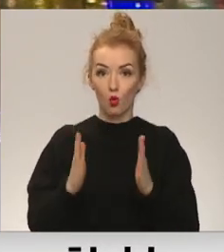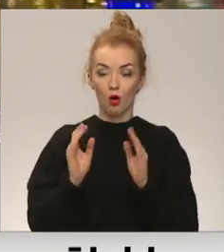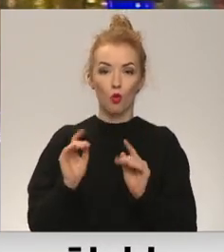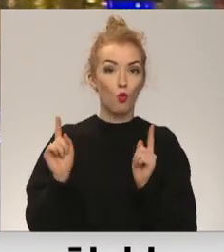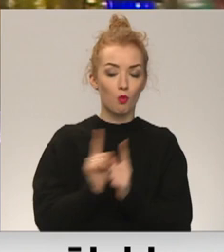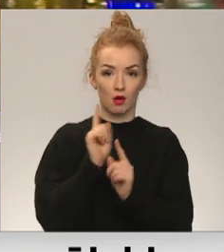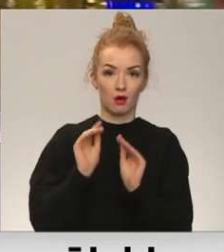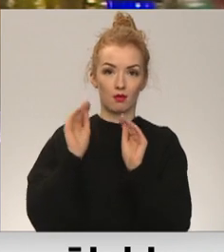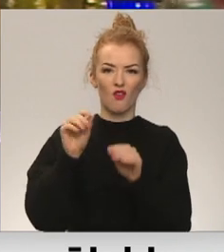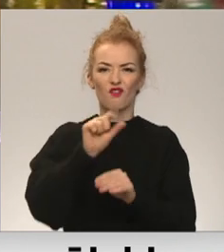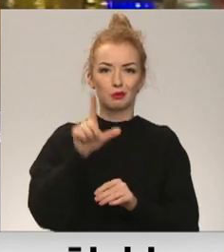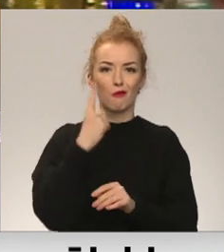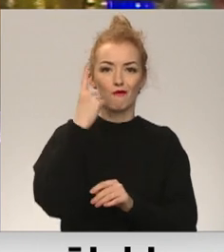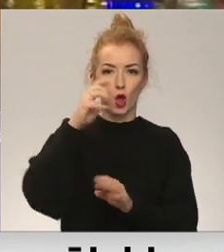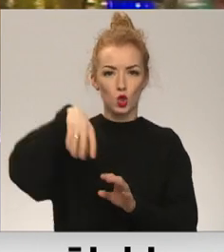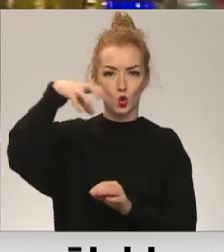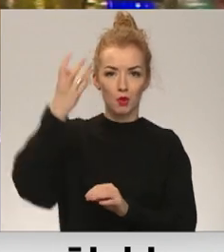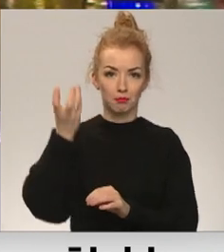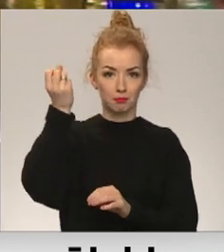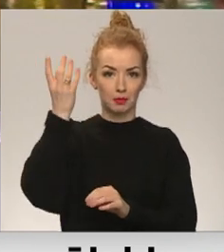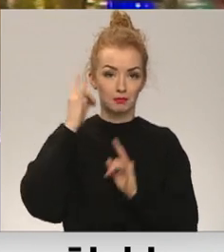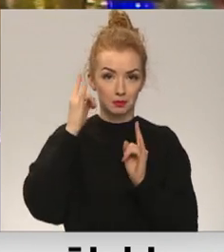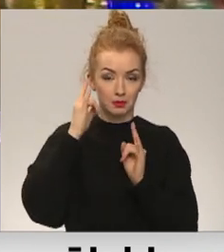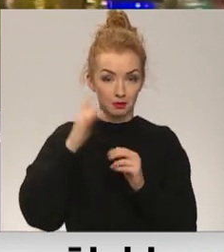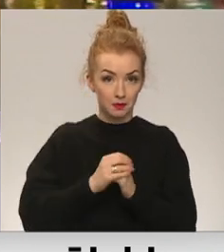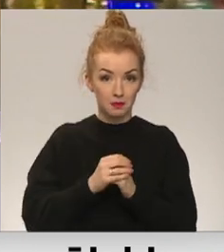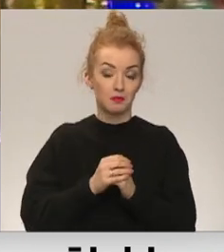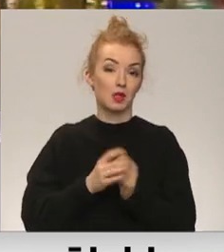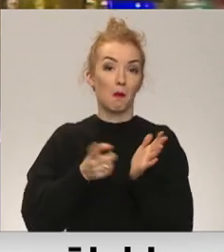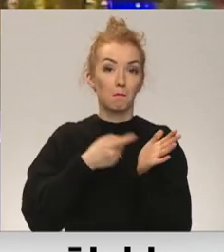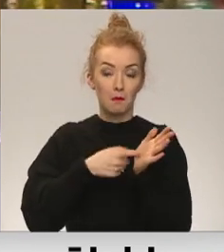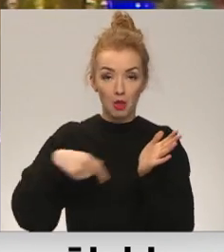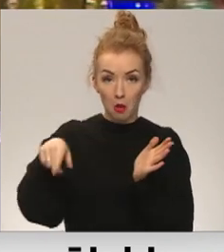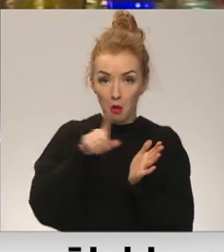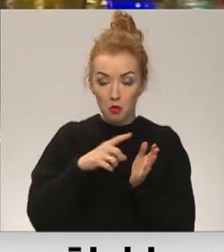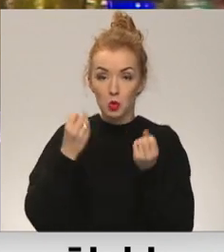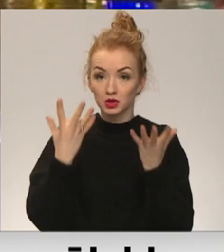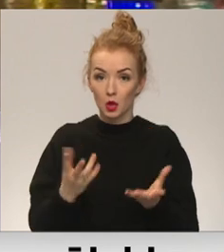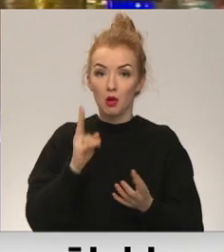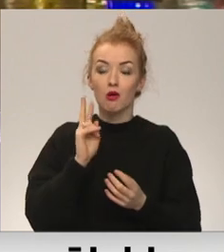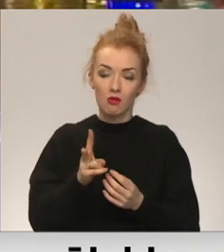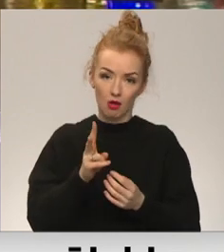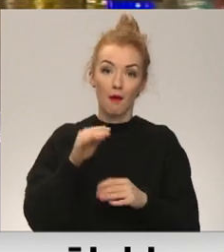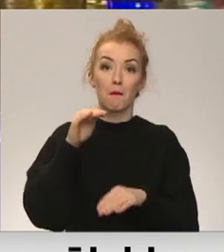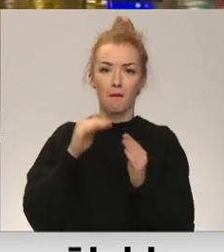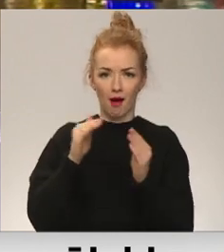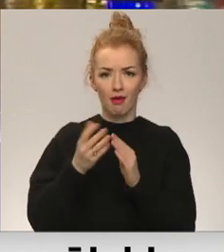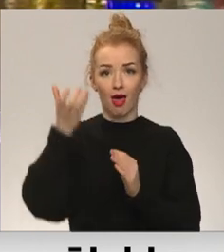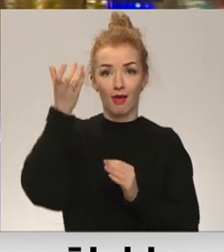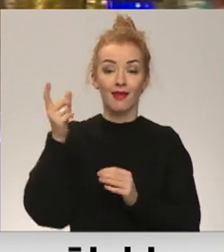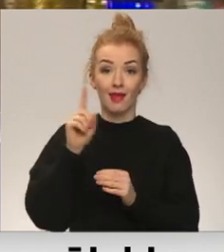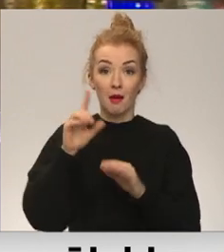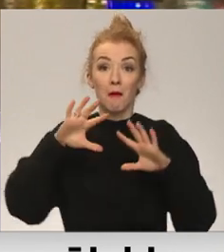vismaz vienam dūmu detektoram. Iedzīvotāji aptaujās ar vien biežāk apgalvo, ka tāds ir, taču pusē